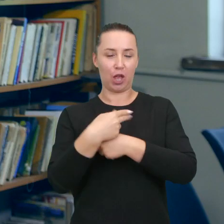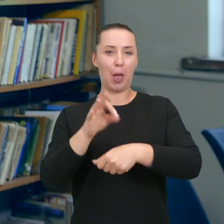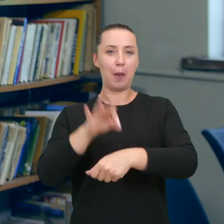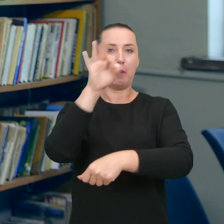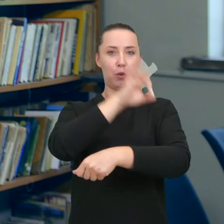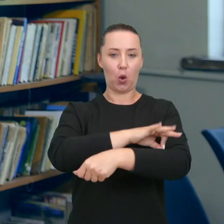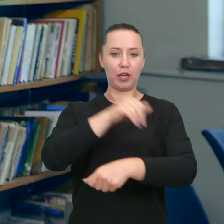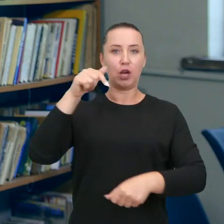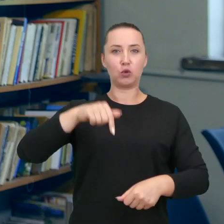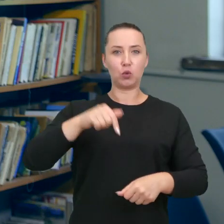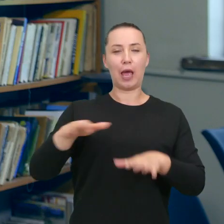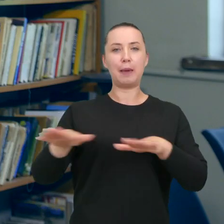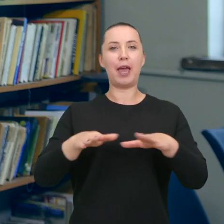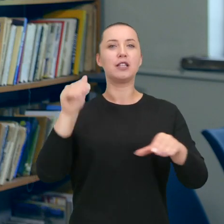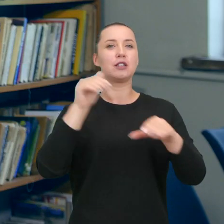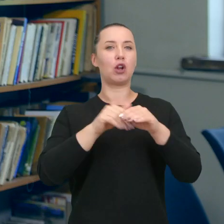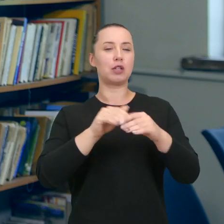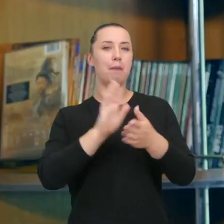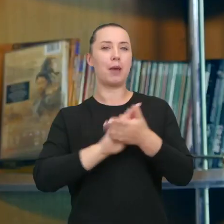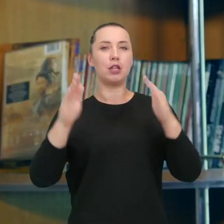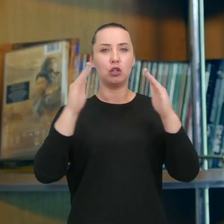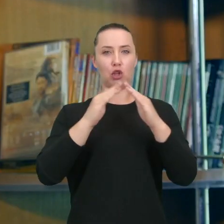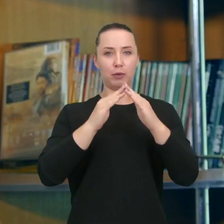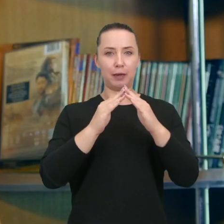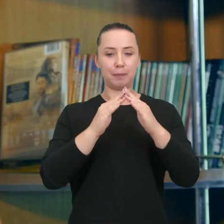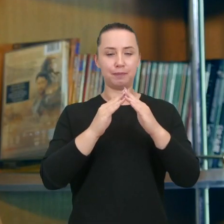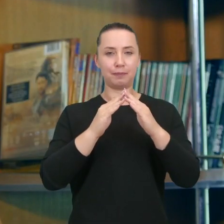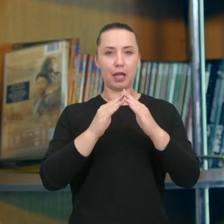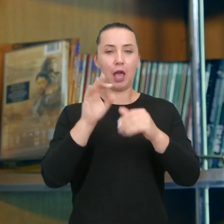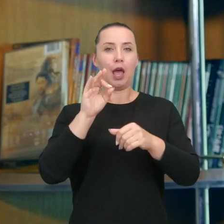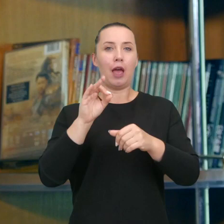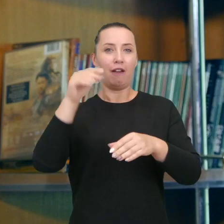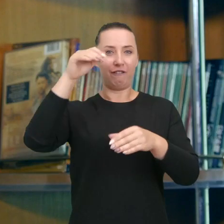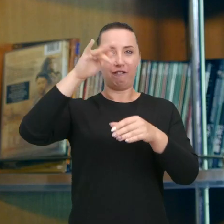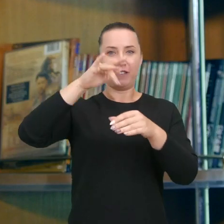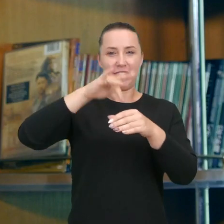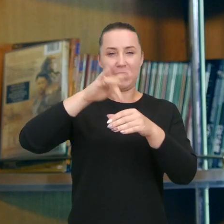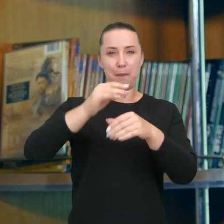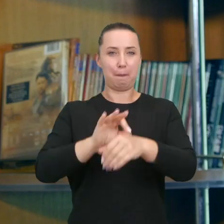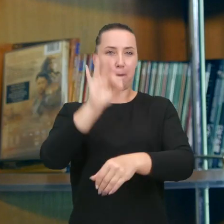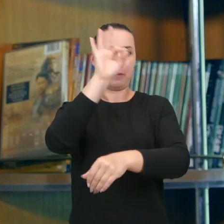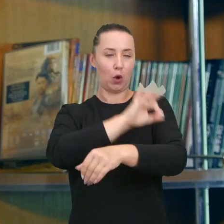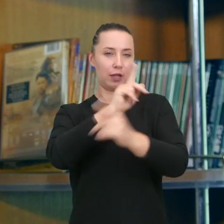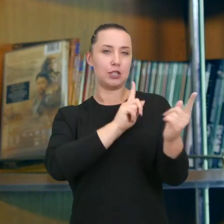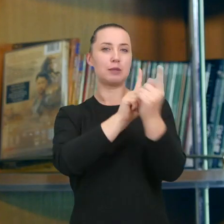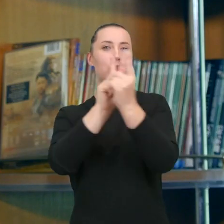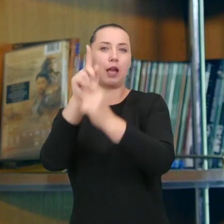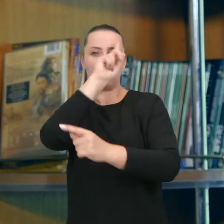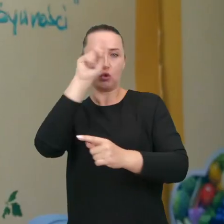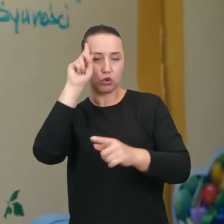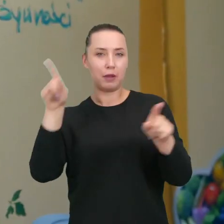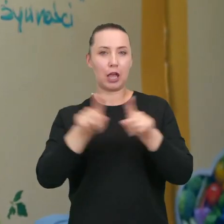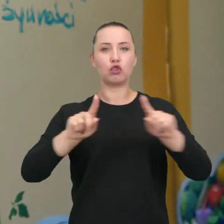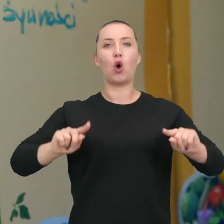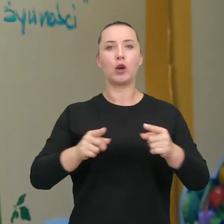tutaj w schronisku dla osób bezdomnych. W tym projekcie oprócz normalnego spotykania się z ludźmi